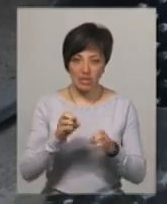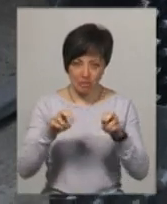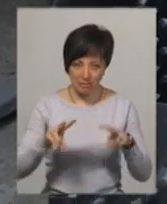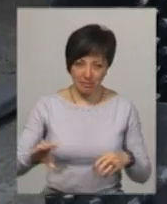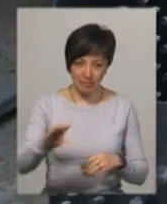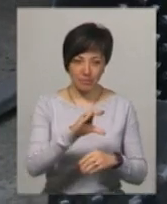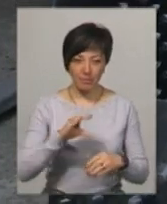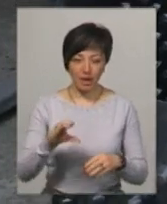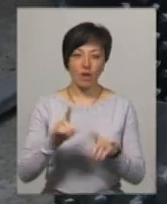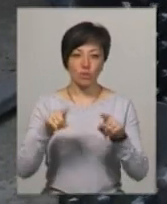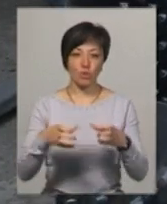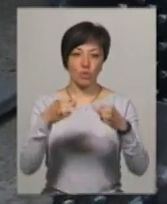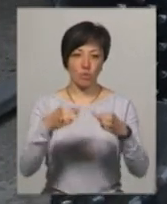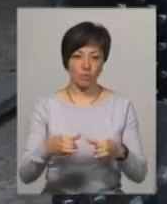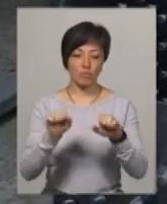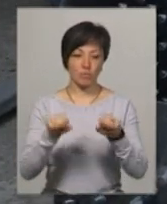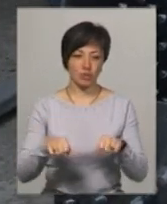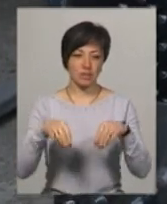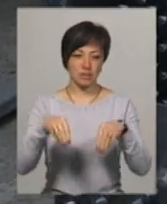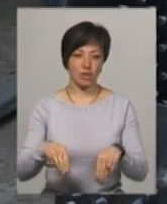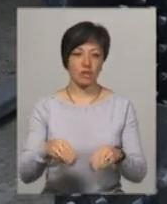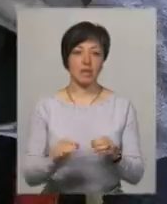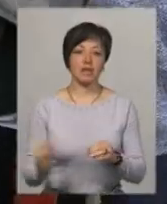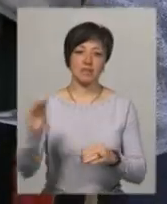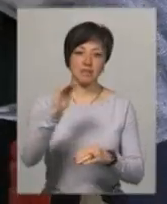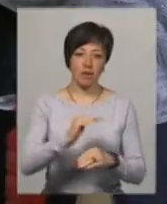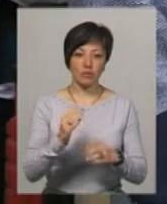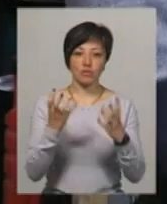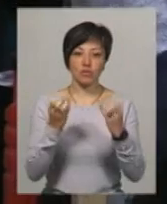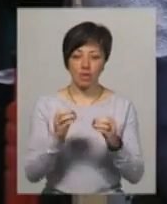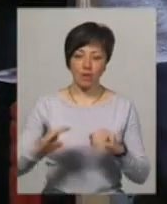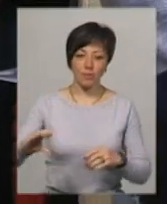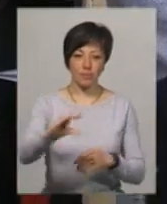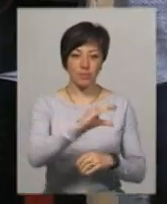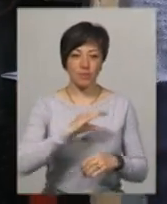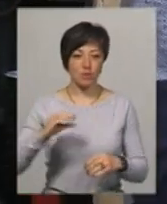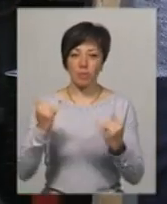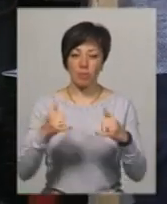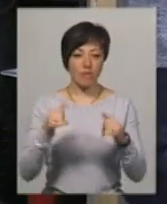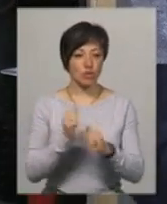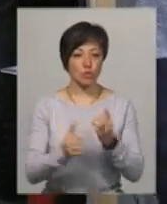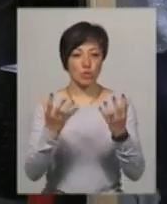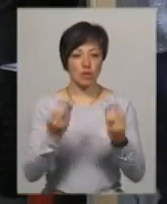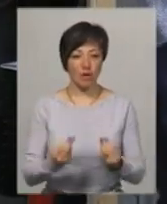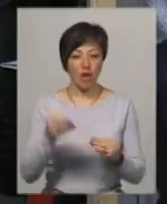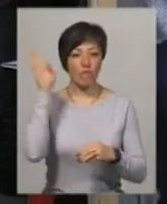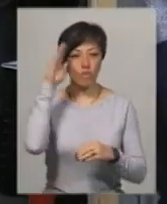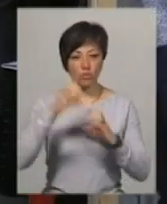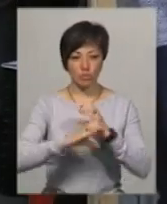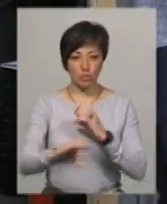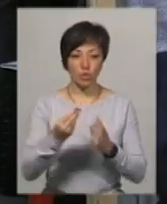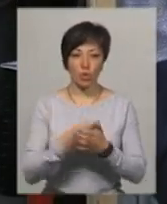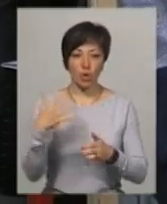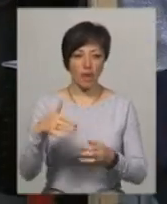соснової кори, а тоді горщих з лухиною можна саджати. Та зверху вкрити шаром кори, щоби не поливати кущі щодня. Водопровідна вода, каже садівник,